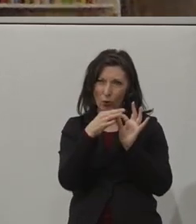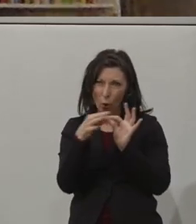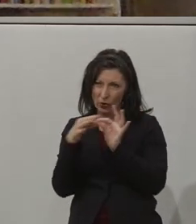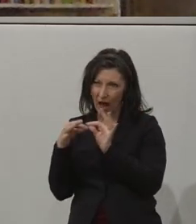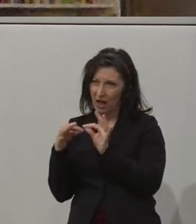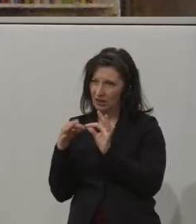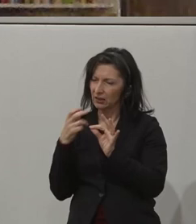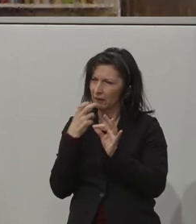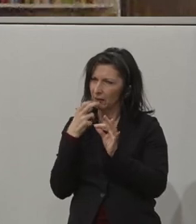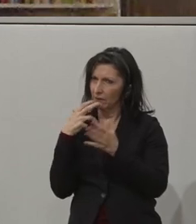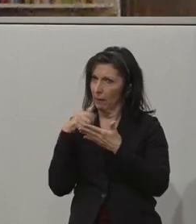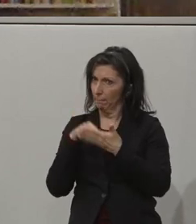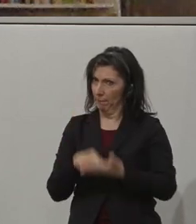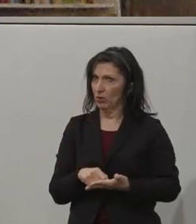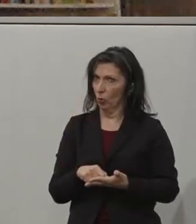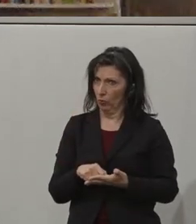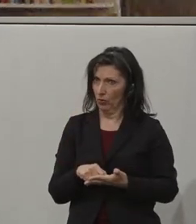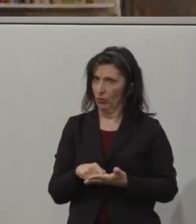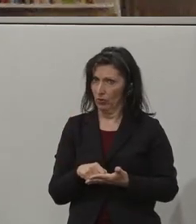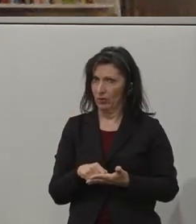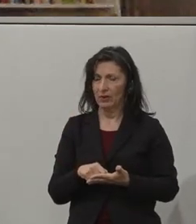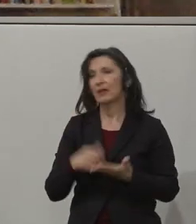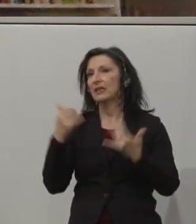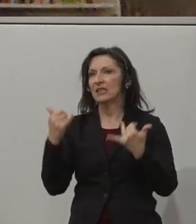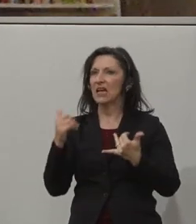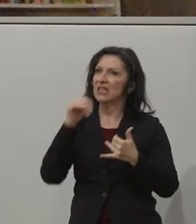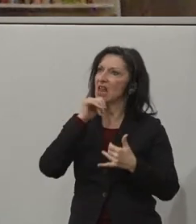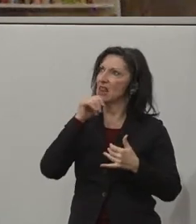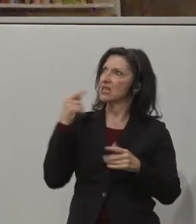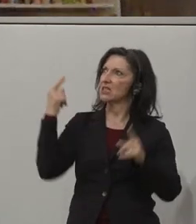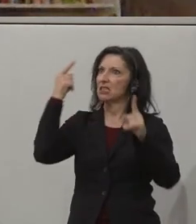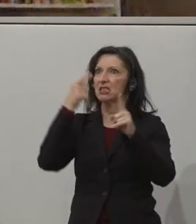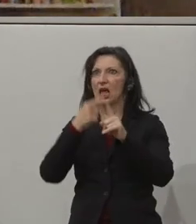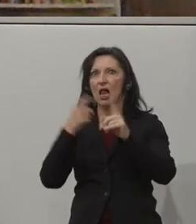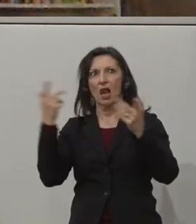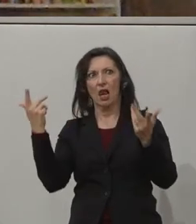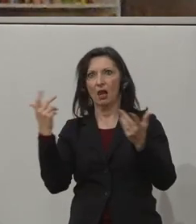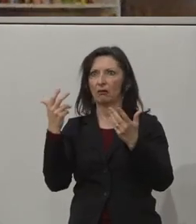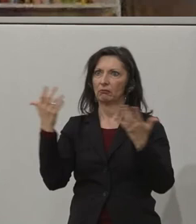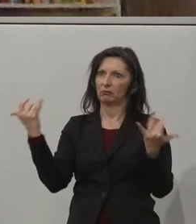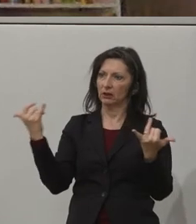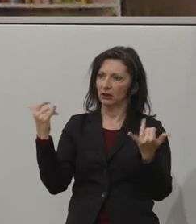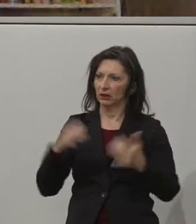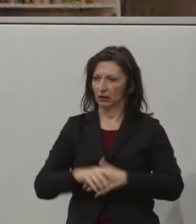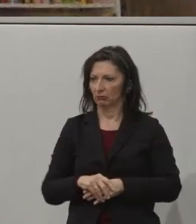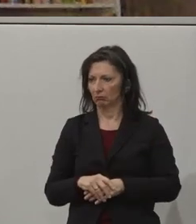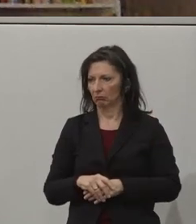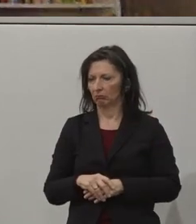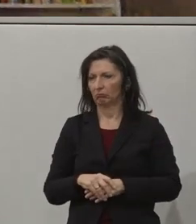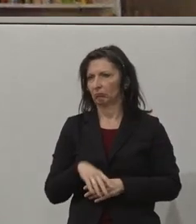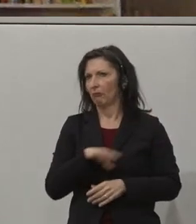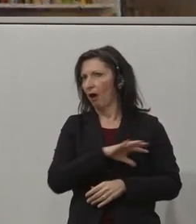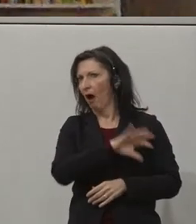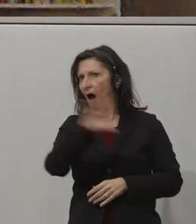auch betonen, dass es nicht darum geht, die Letzte auch arbeitet, sondern